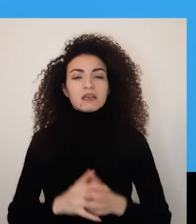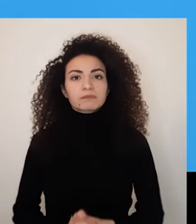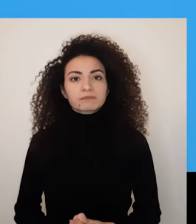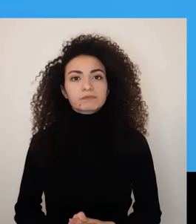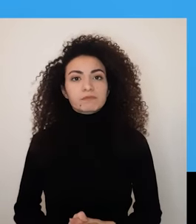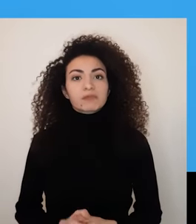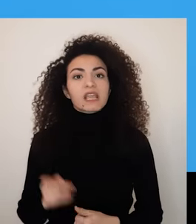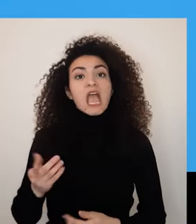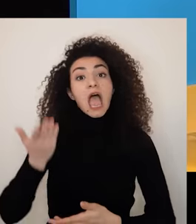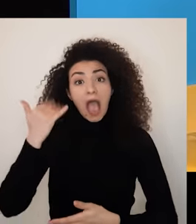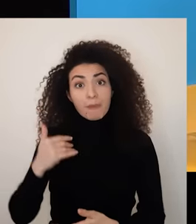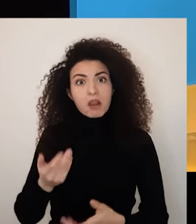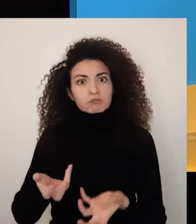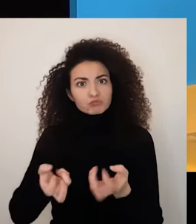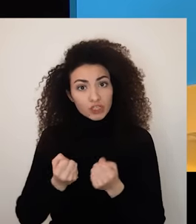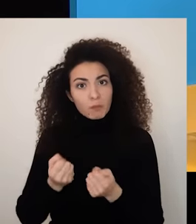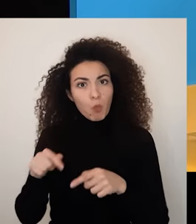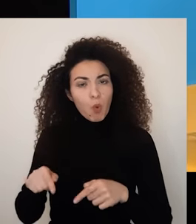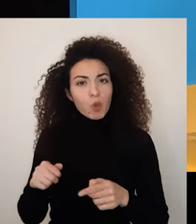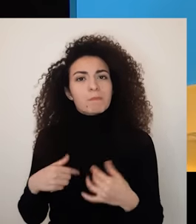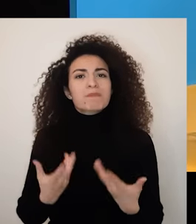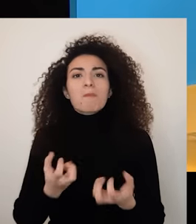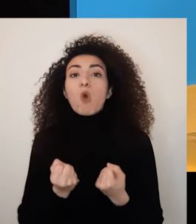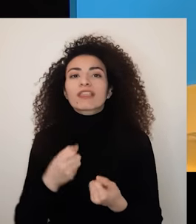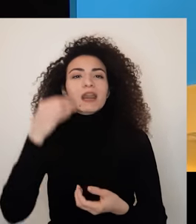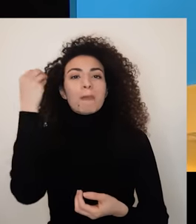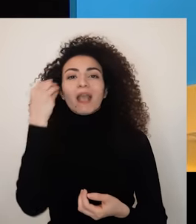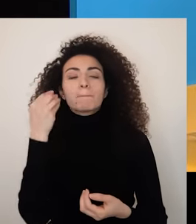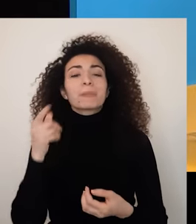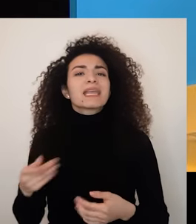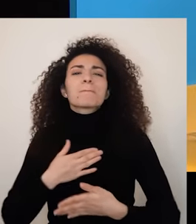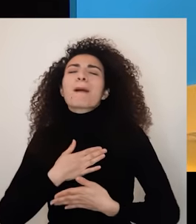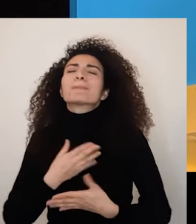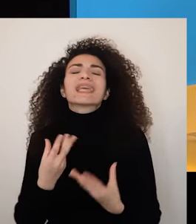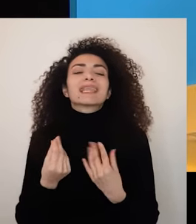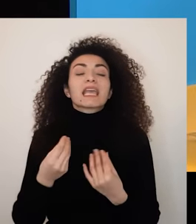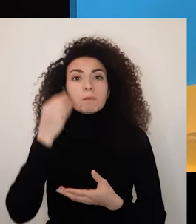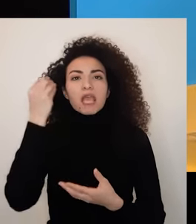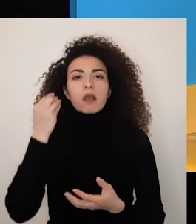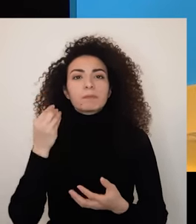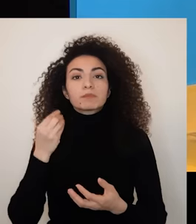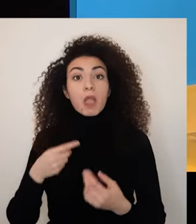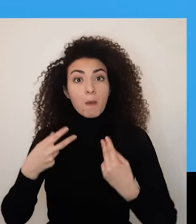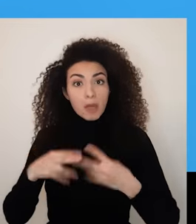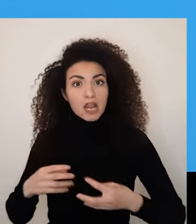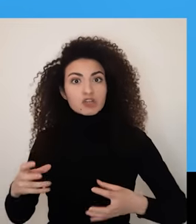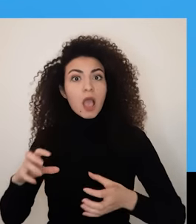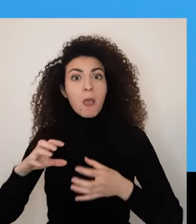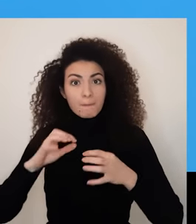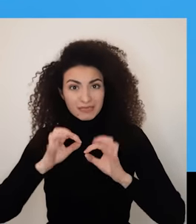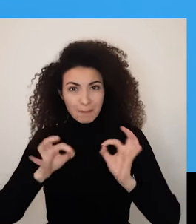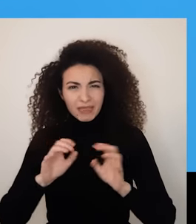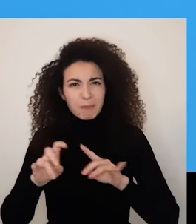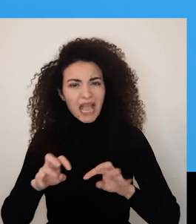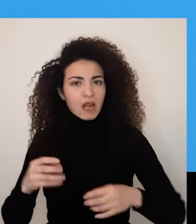قبل هيدا الجهاز ما كنت تقدر أكل أو حط مساحق التجميل ولما سر تقدر أعمل هالإشياء بلشت